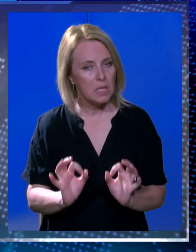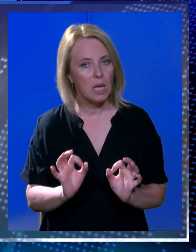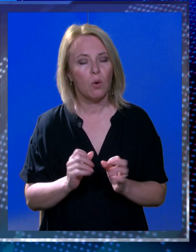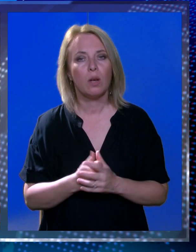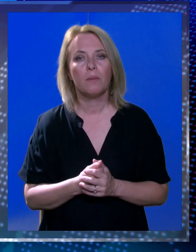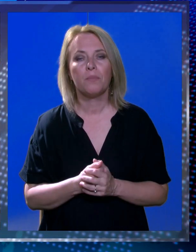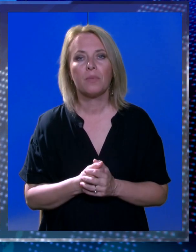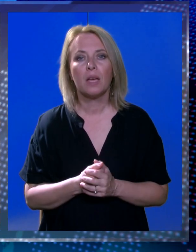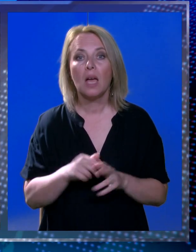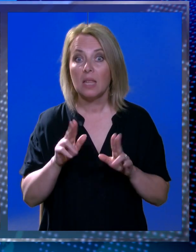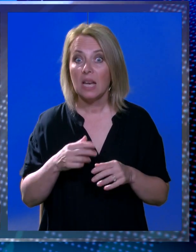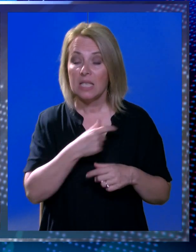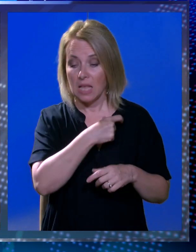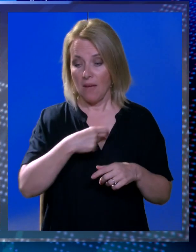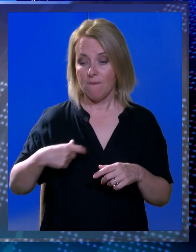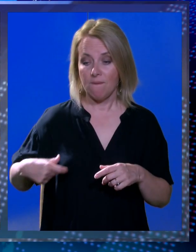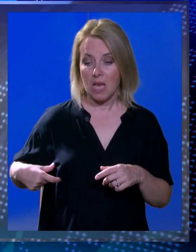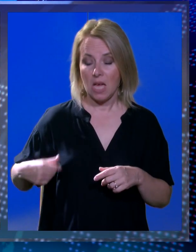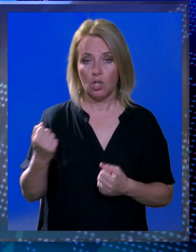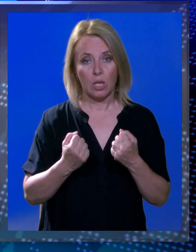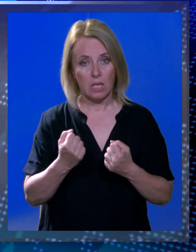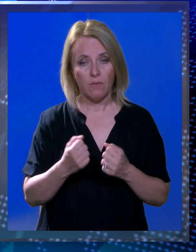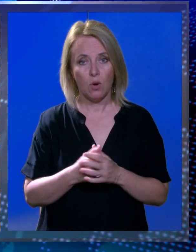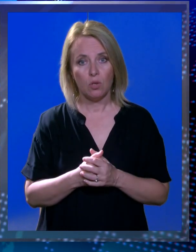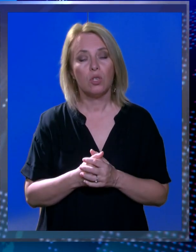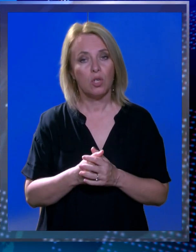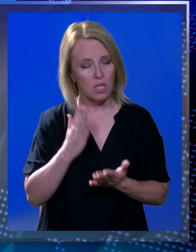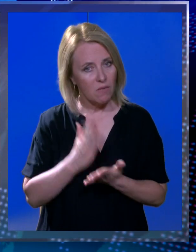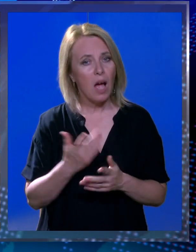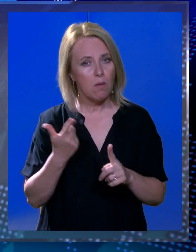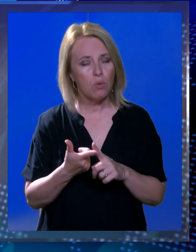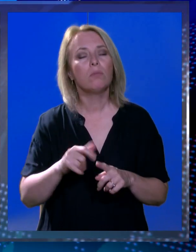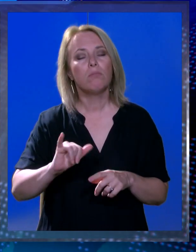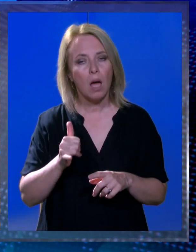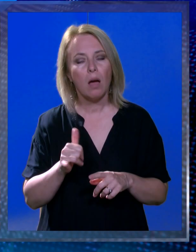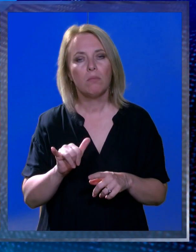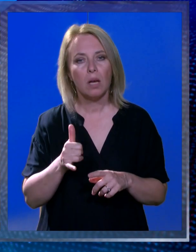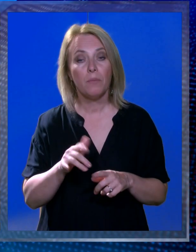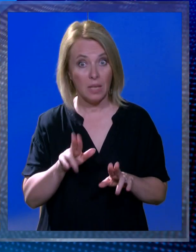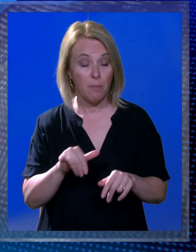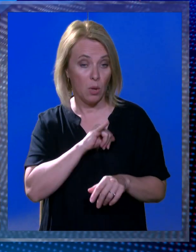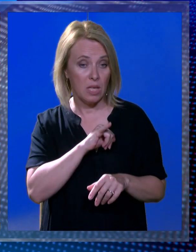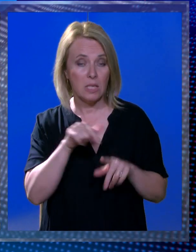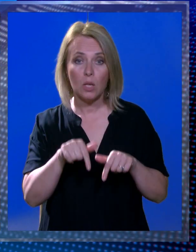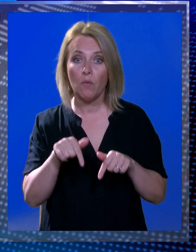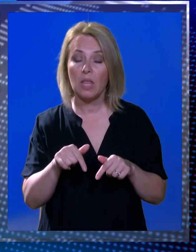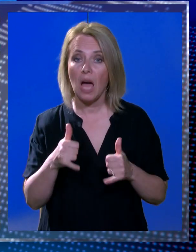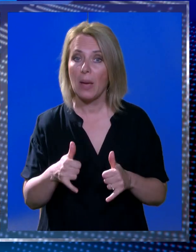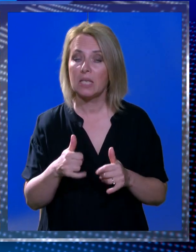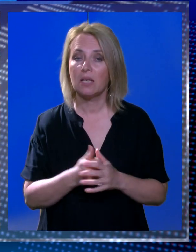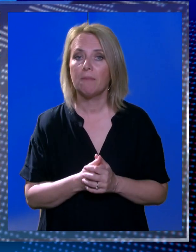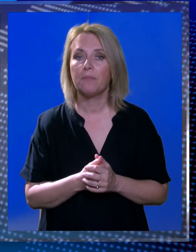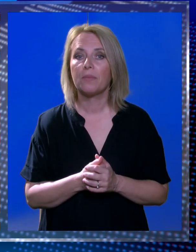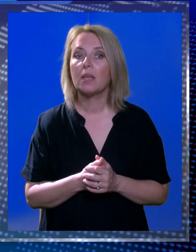bili sigurni? Da. A je li se ti vežeš kad se voziš u auto? Da. Je li svaki put? Da. Je li vam bilo zanimljivo ovo